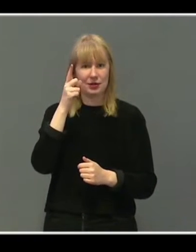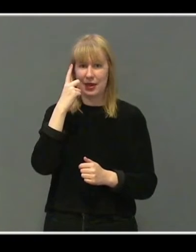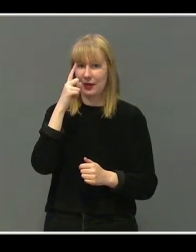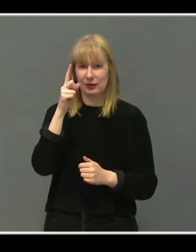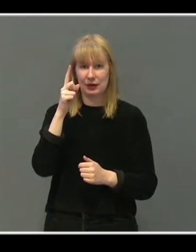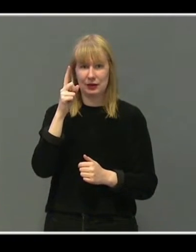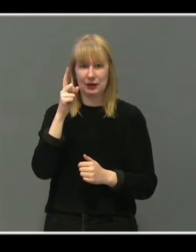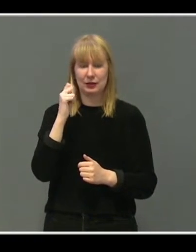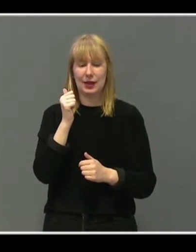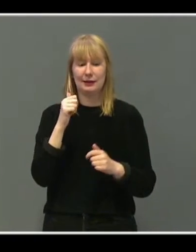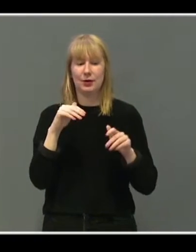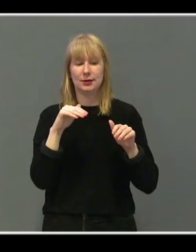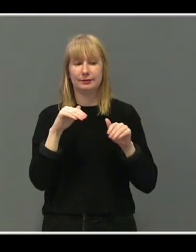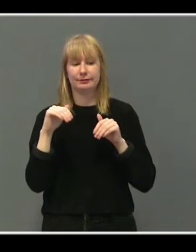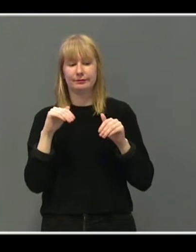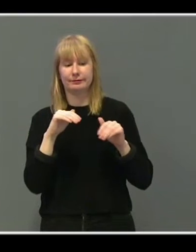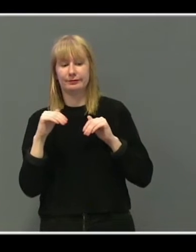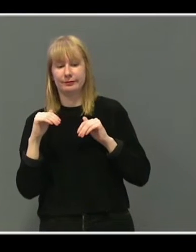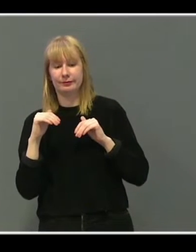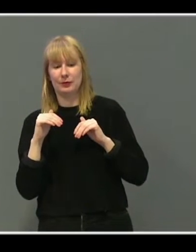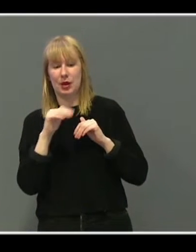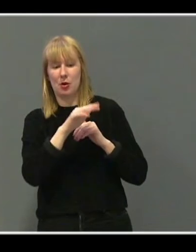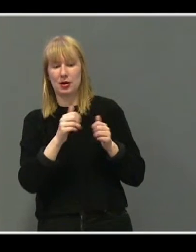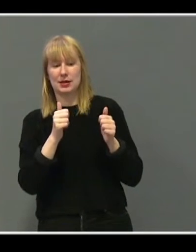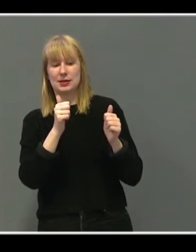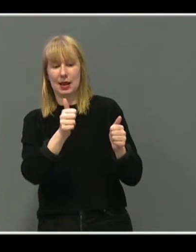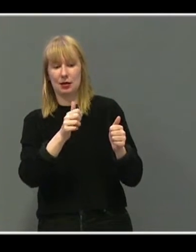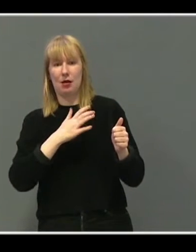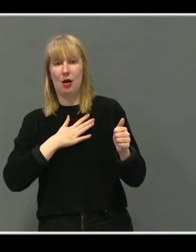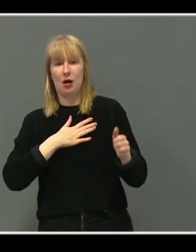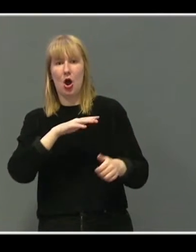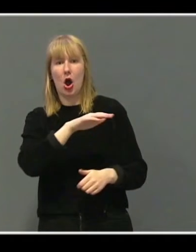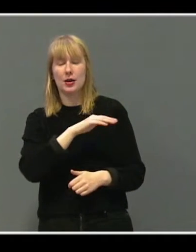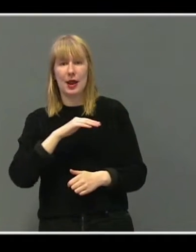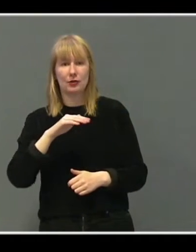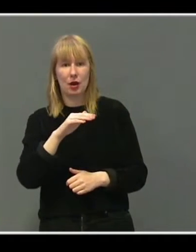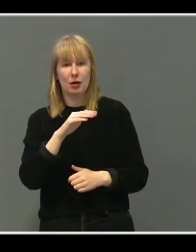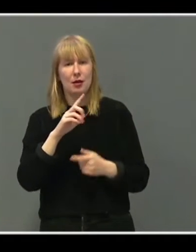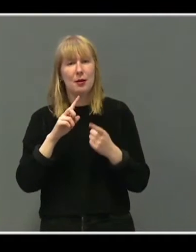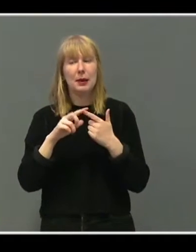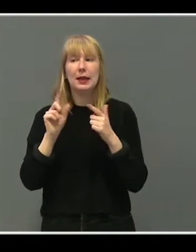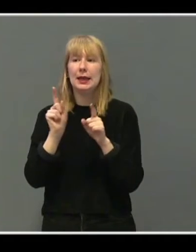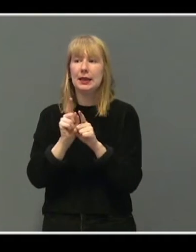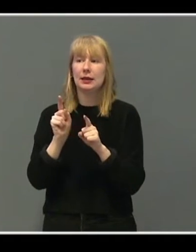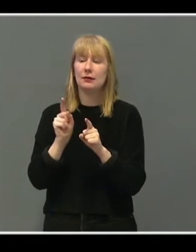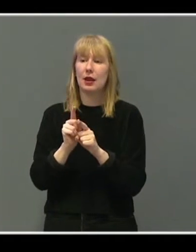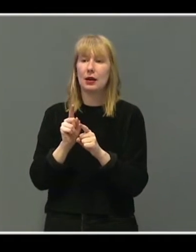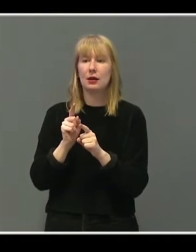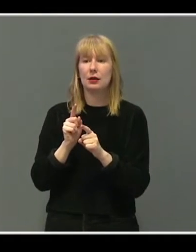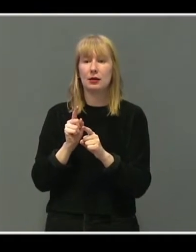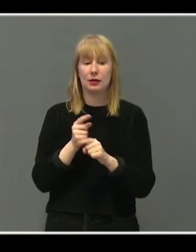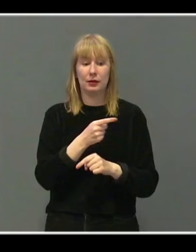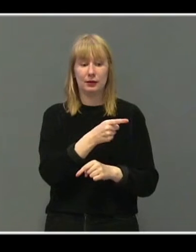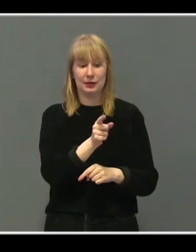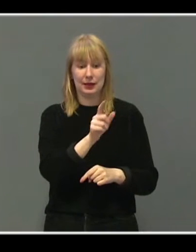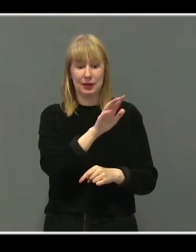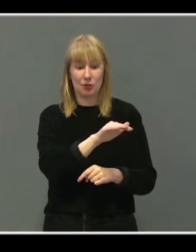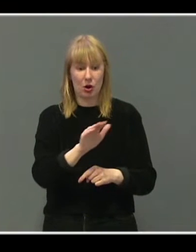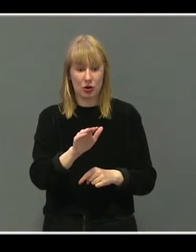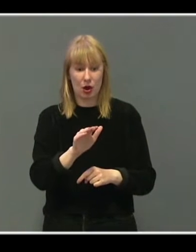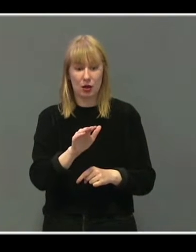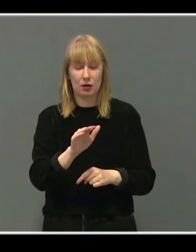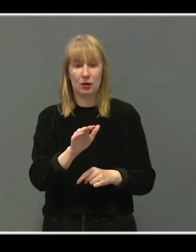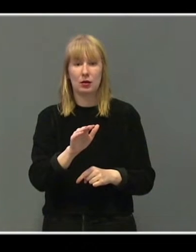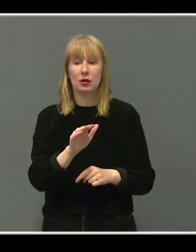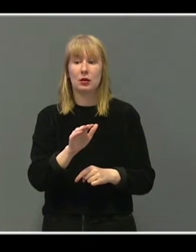og da skygger de også banen og lar barna ha den arenaen for seg selv. Men på en annen side, så tenker jeg at for mange av de barna jeg jobber med, så har det